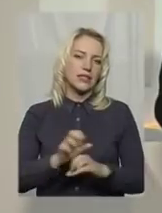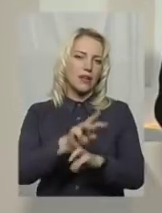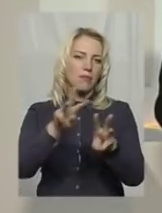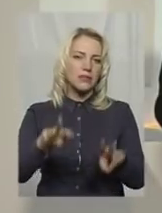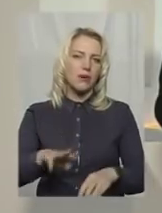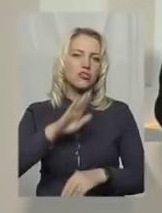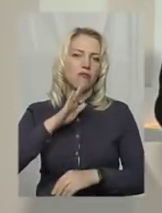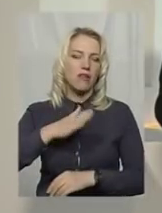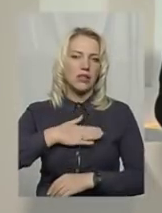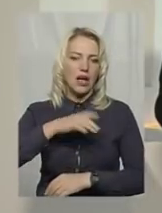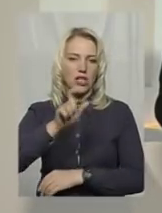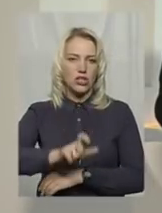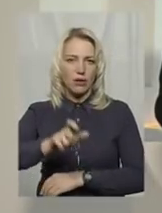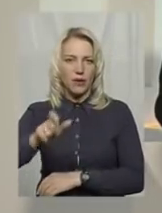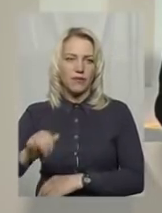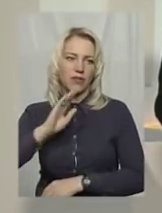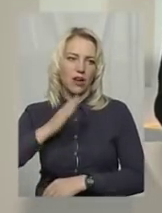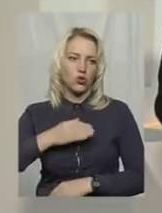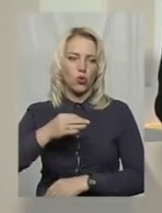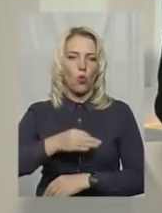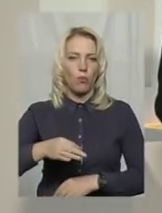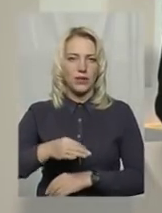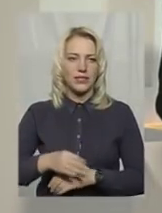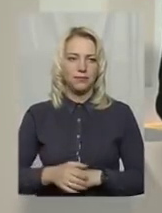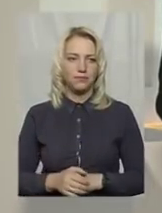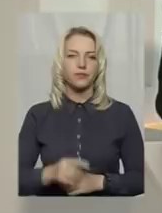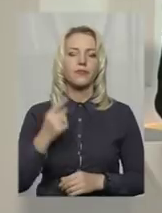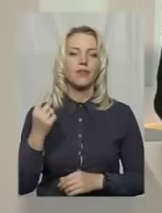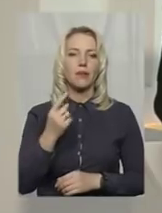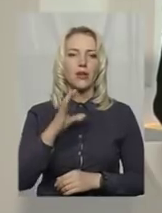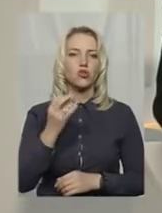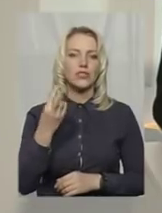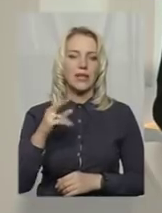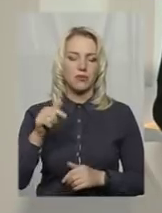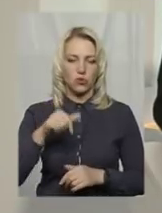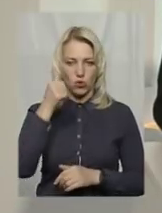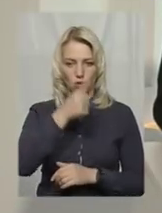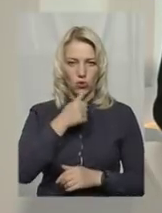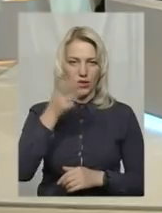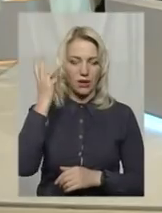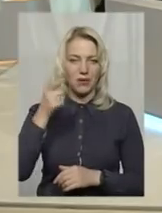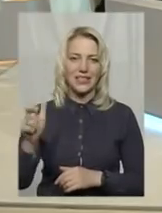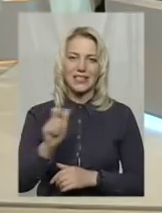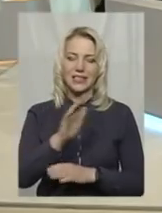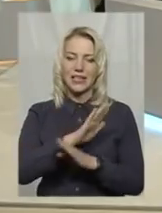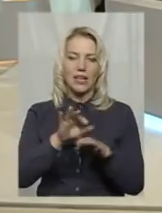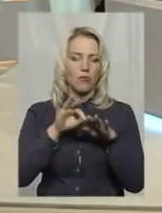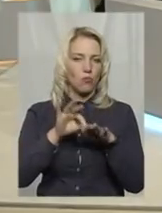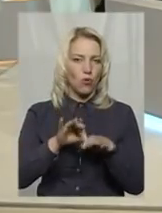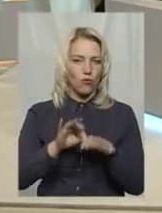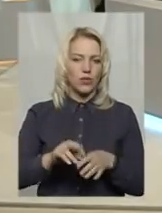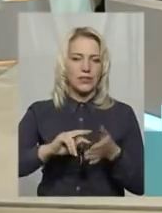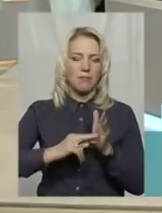нашої області. З 1 серпня цього року «Хмельницькгаз» не проводить планового